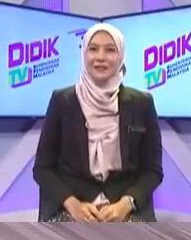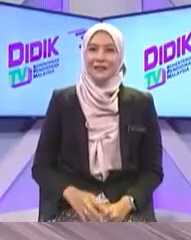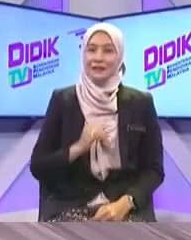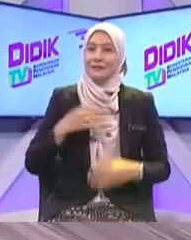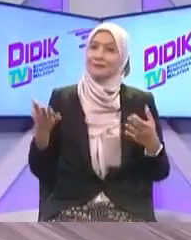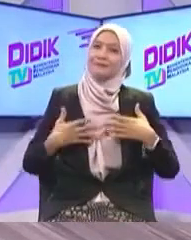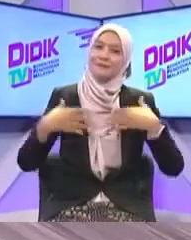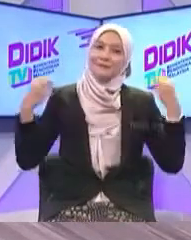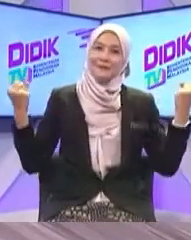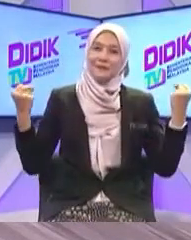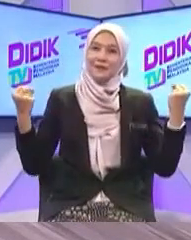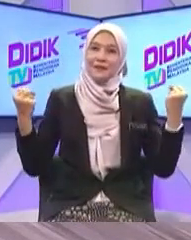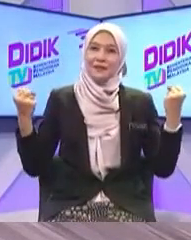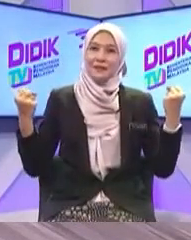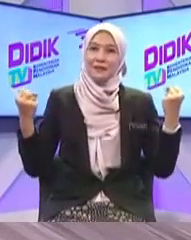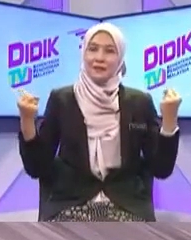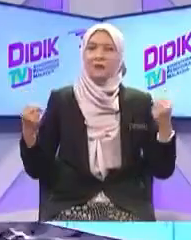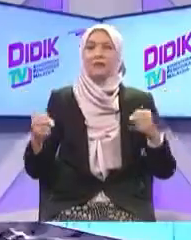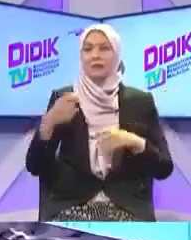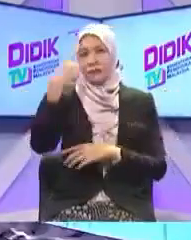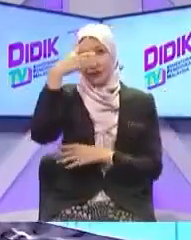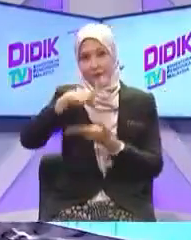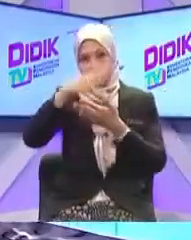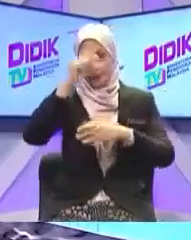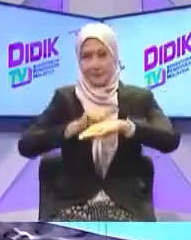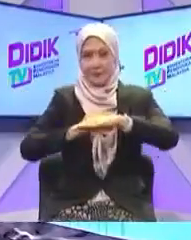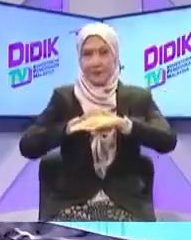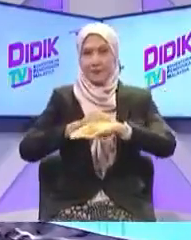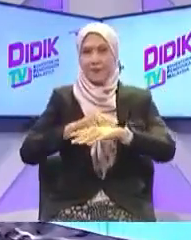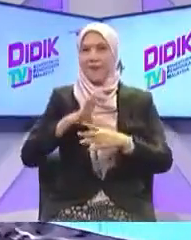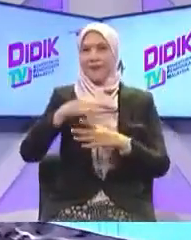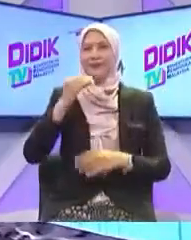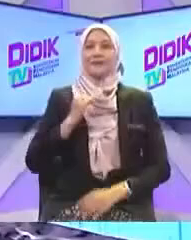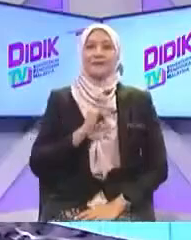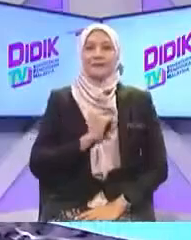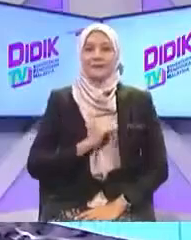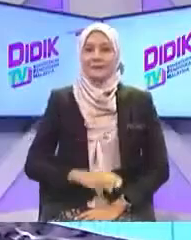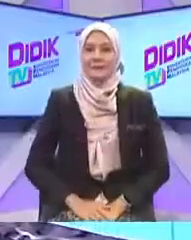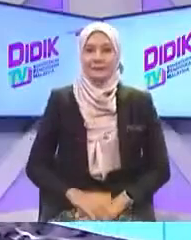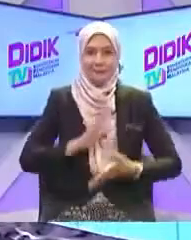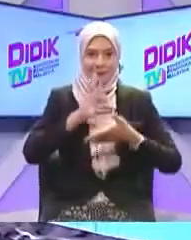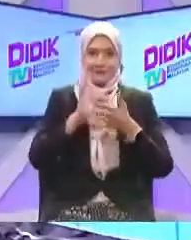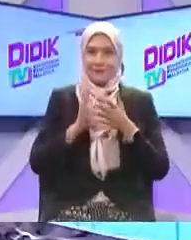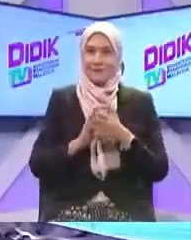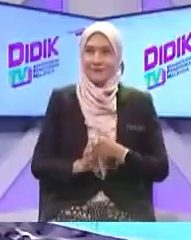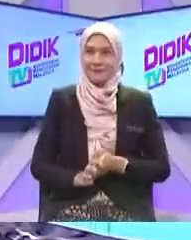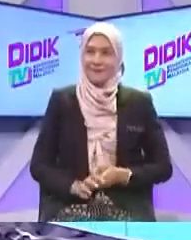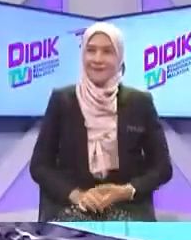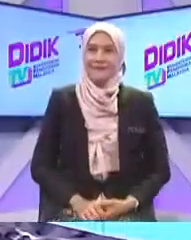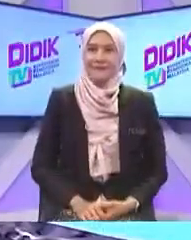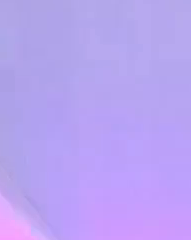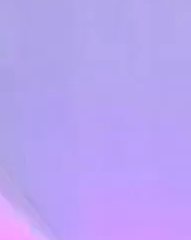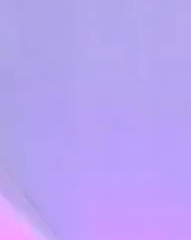sebelah hari ni Bersama Irfan Untuk slot geografi Kita juga bersama Dengan seorang Jurubahasa isyarat Irfan persilahkan Cikgu Aida